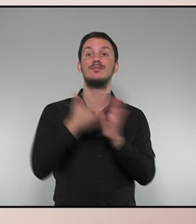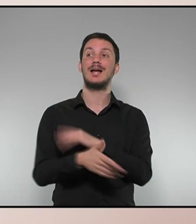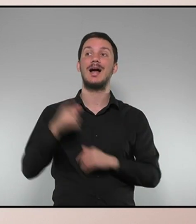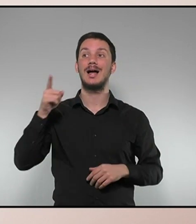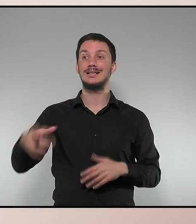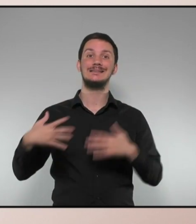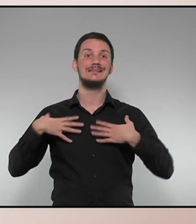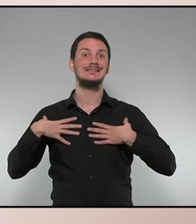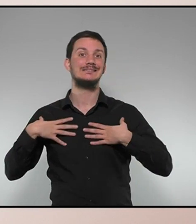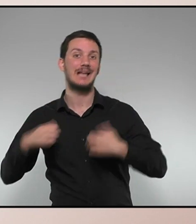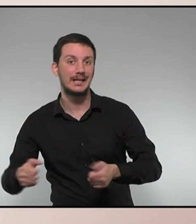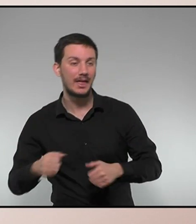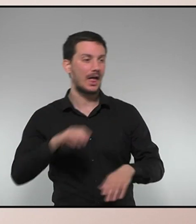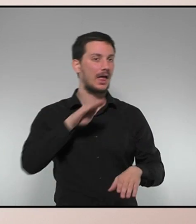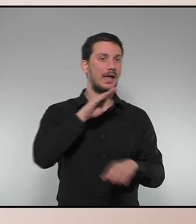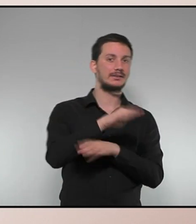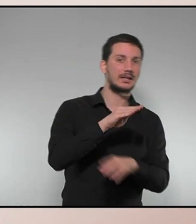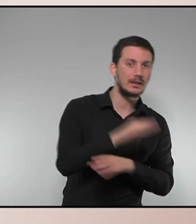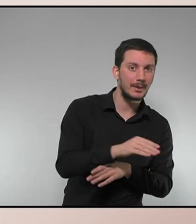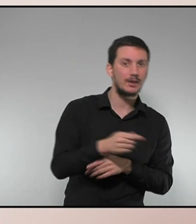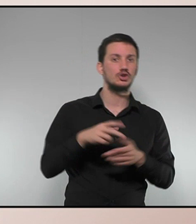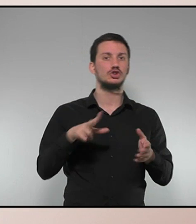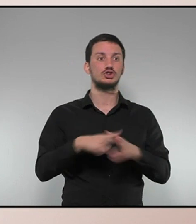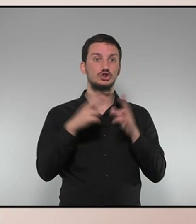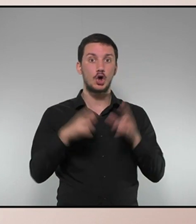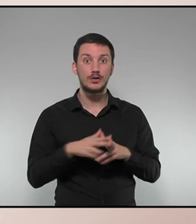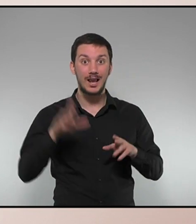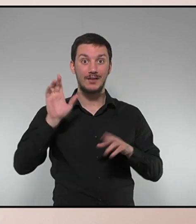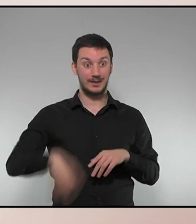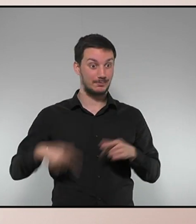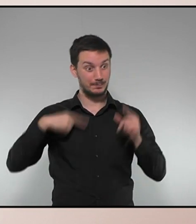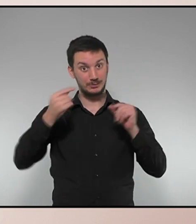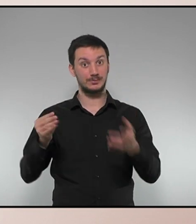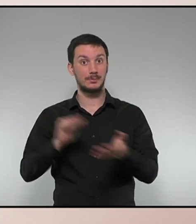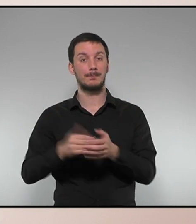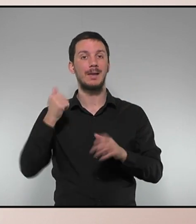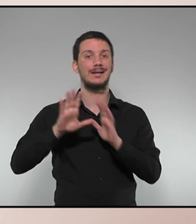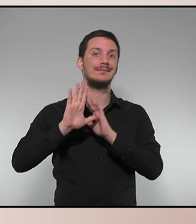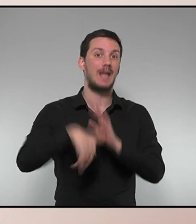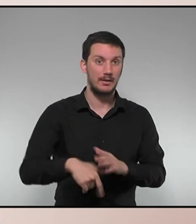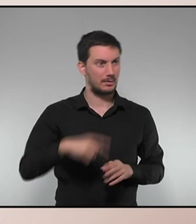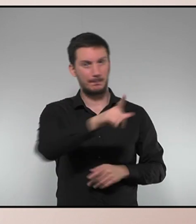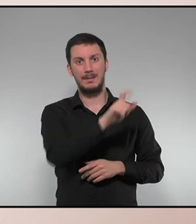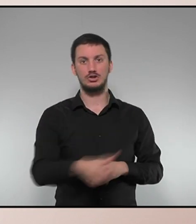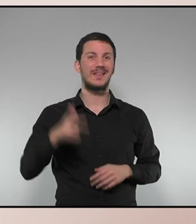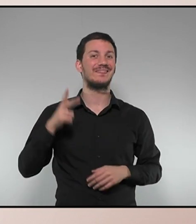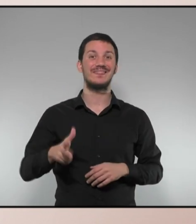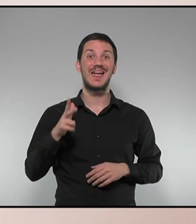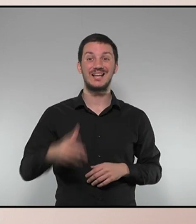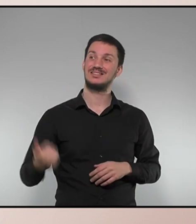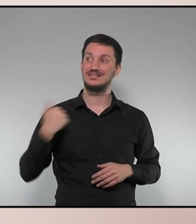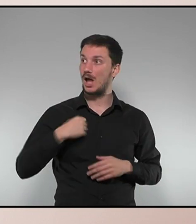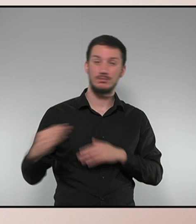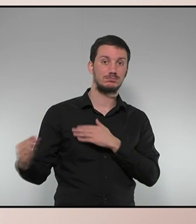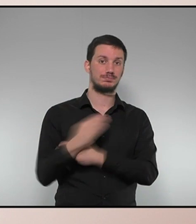per a l'ensenyament les prestacions socials que s'incrementen tarden més a arribar en qui té tot el dret de rebre-les des del més aviat possible